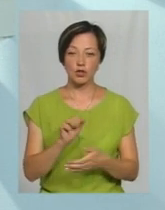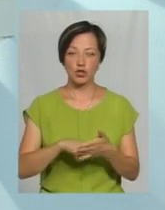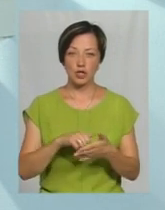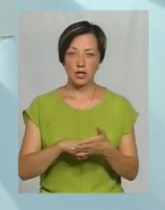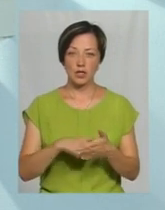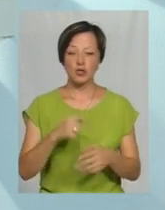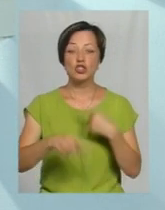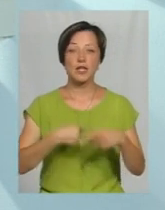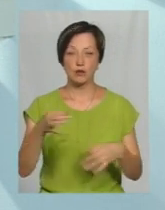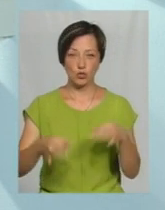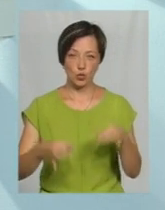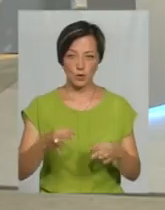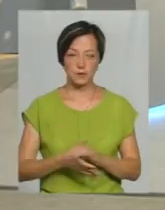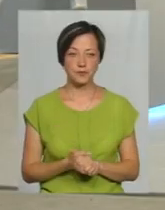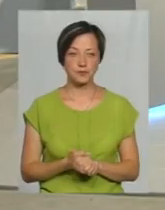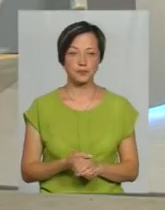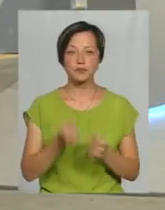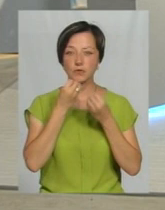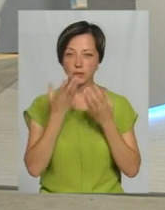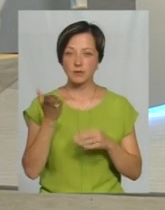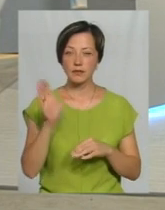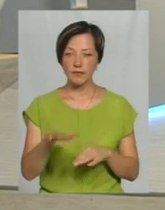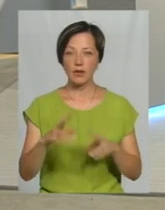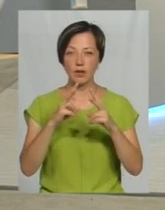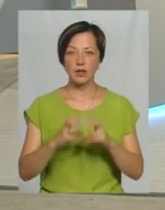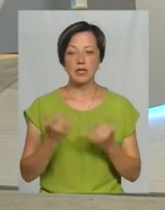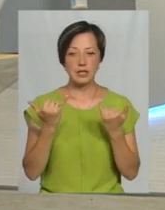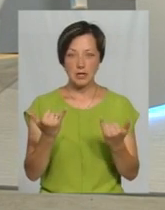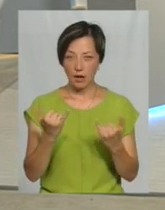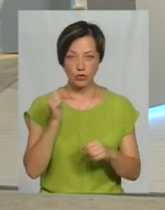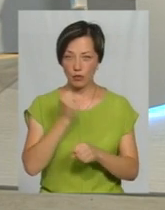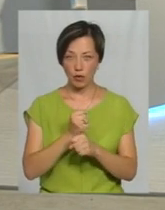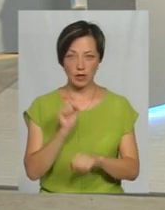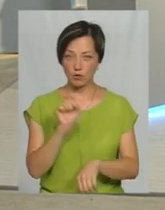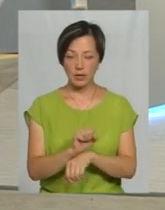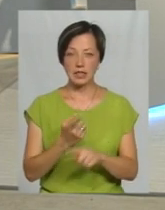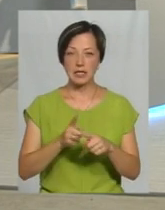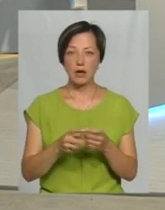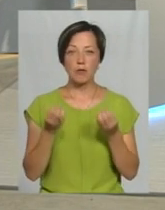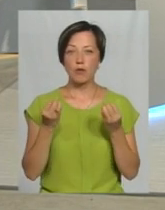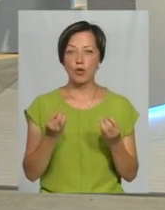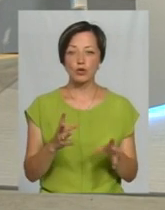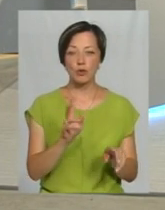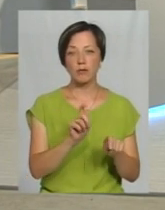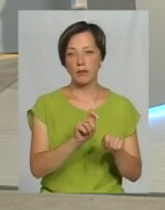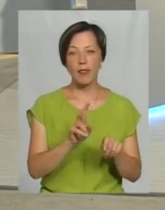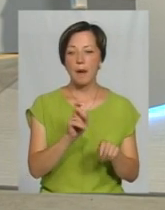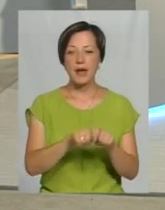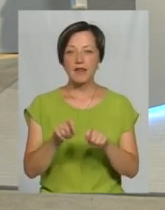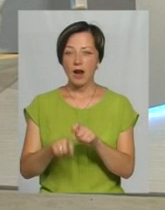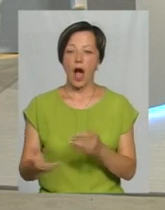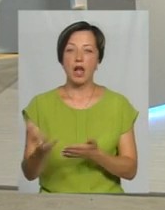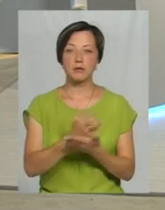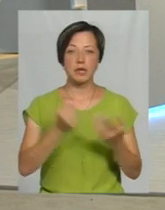суд. Добре, але давайте розберемося. От зараз ви їх роботу не призупиняєте, бо це був рейд, а не перевірка, так? Це був збір